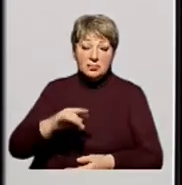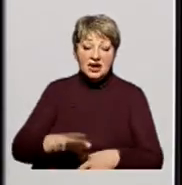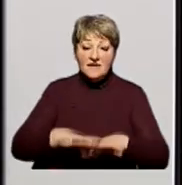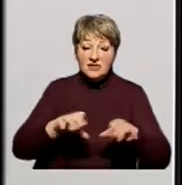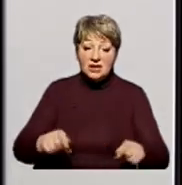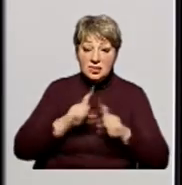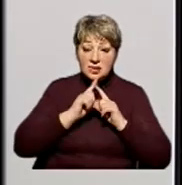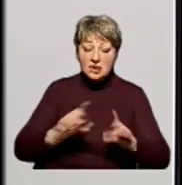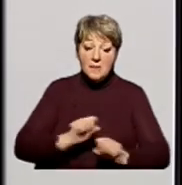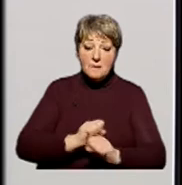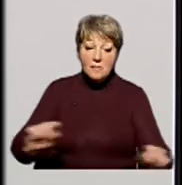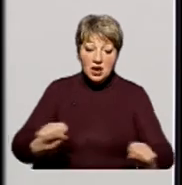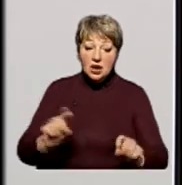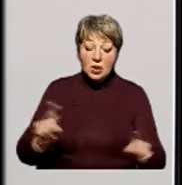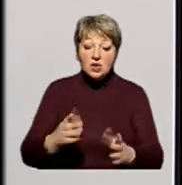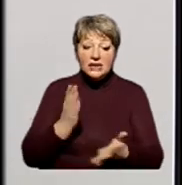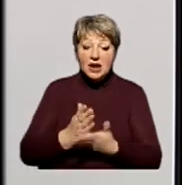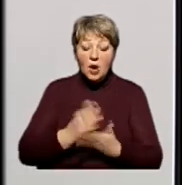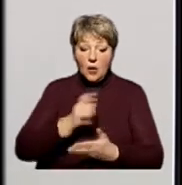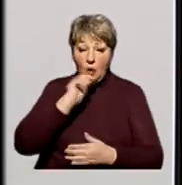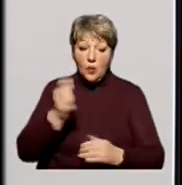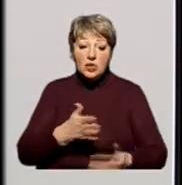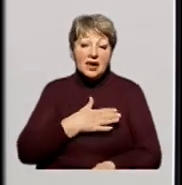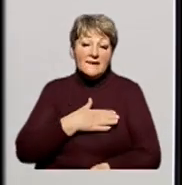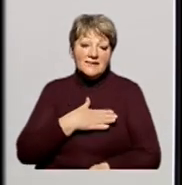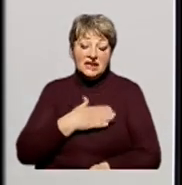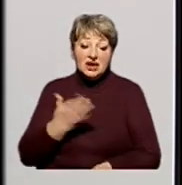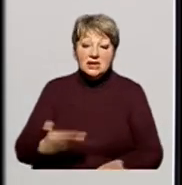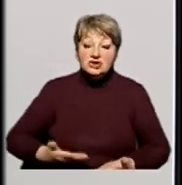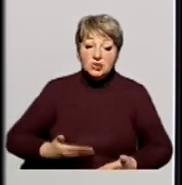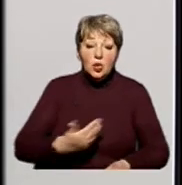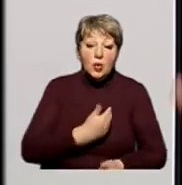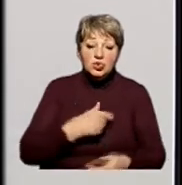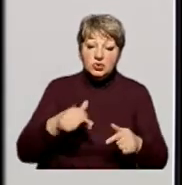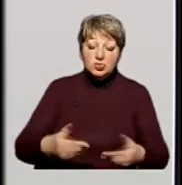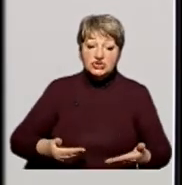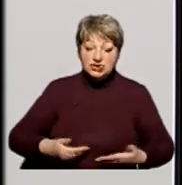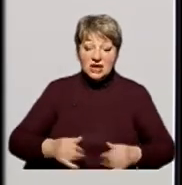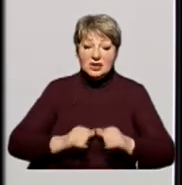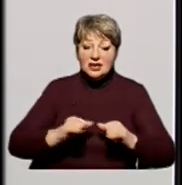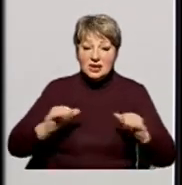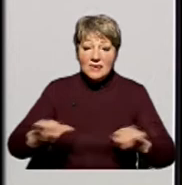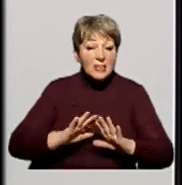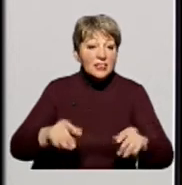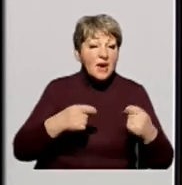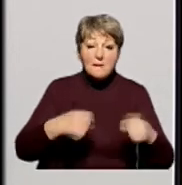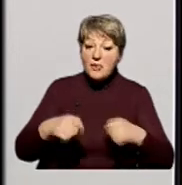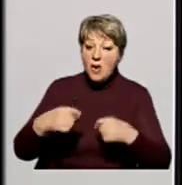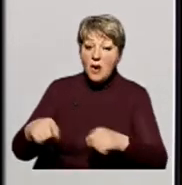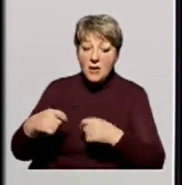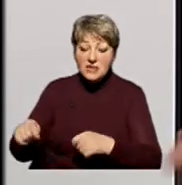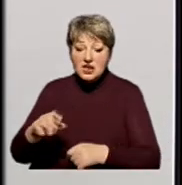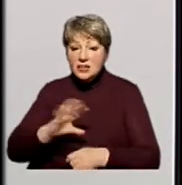поки не будуть люди, для яких дійсно Україна в серці, які живуть Україною, які хочуть тут жити, які хочуть розвивати цю землю, не розпродати тут все,